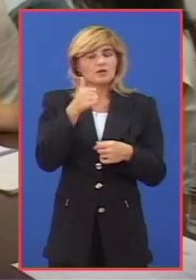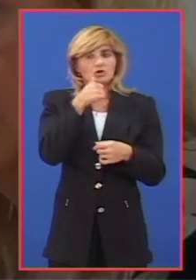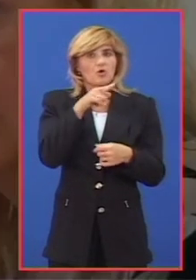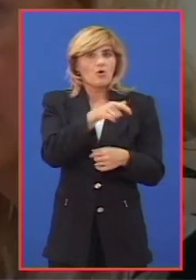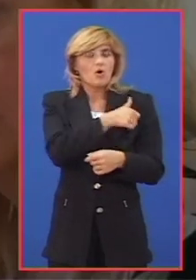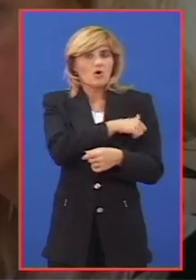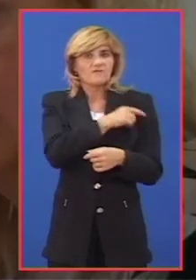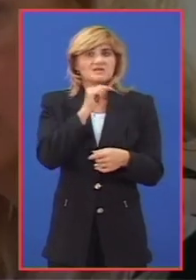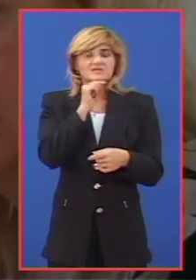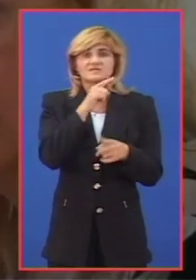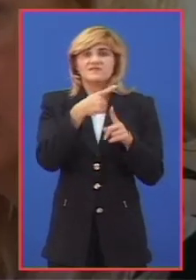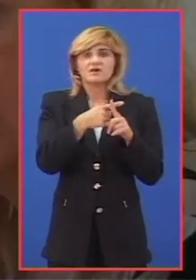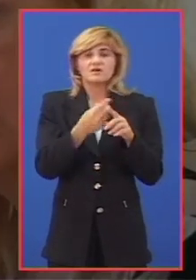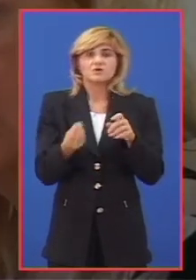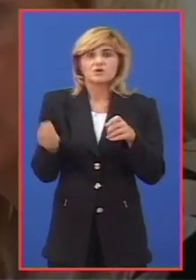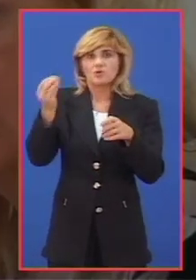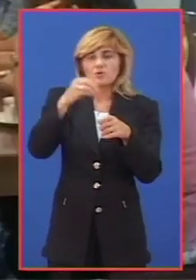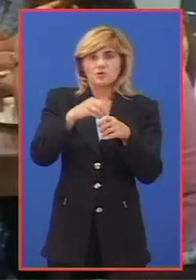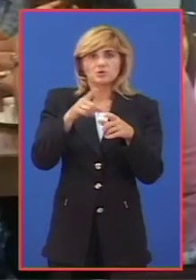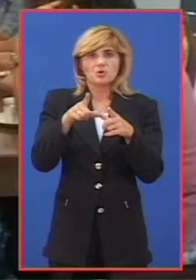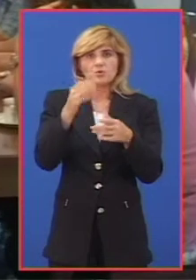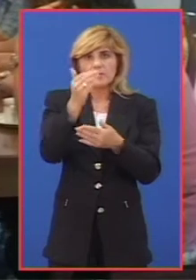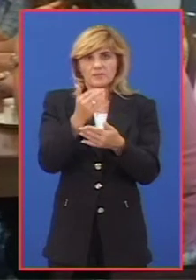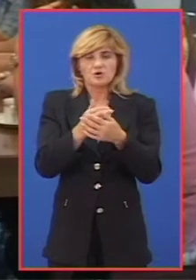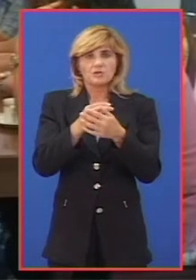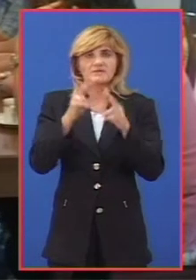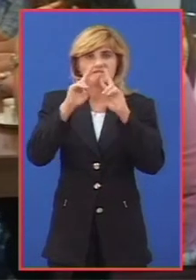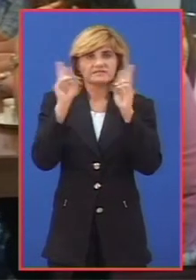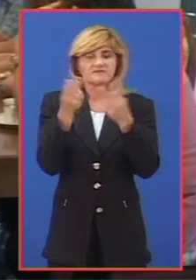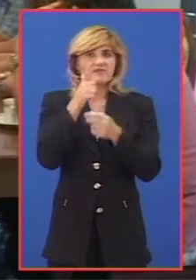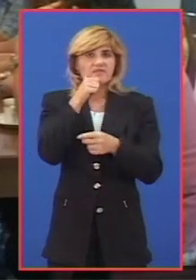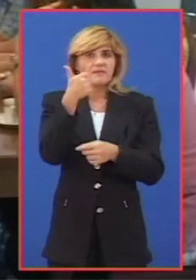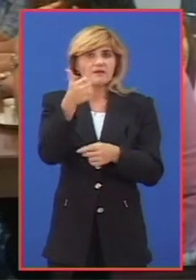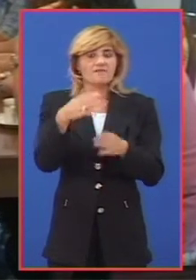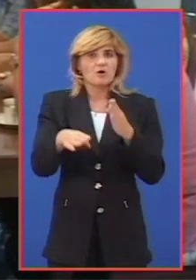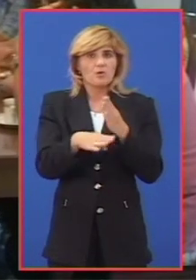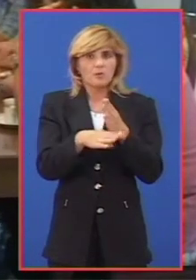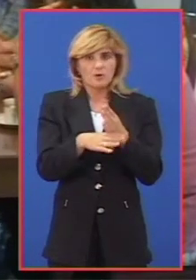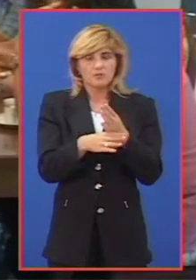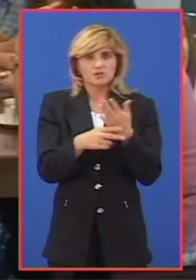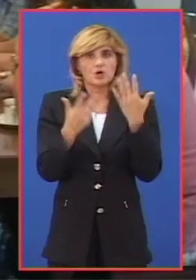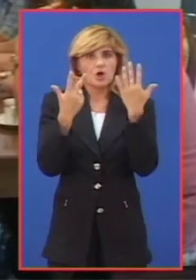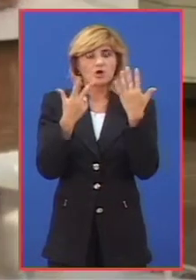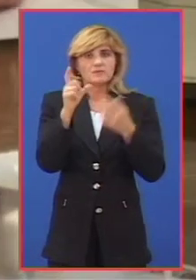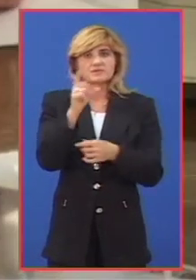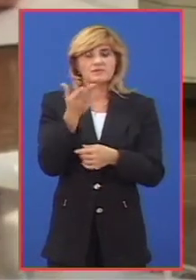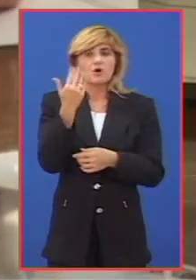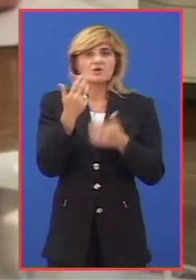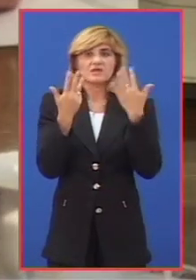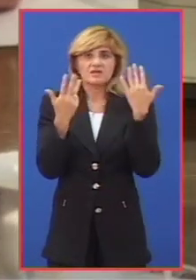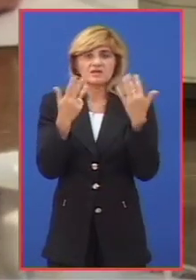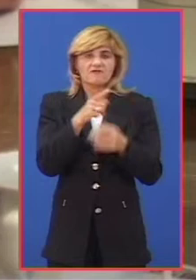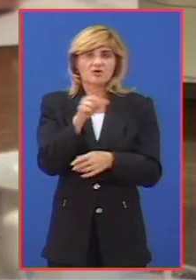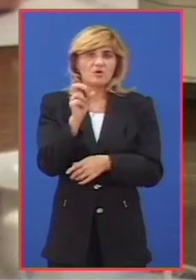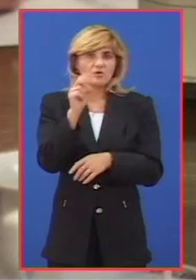ove godine Crveni krst uključuje u program Svetskog dana prve pomoći. 8. septembra od 9. do 13.